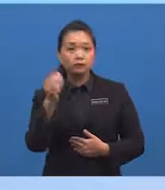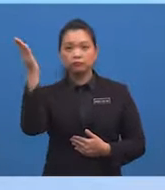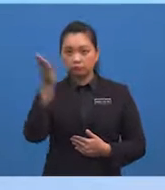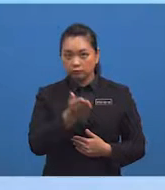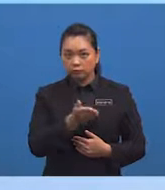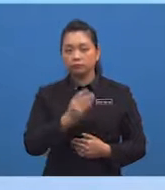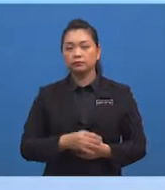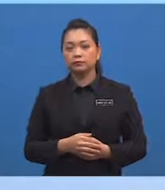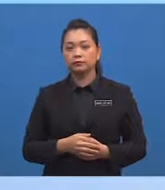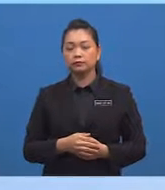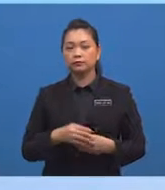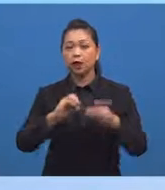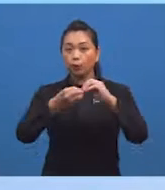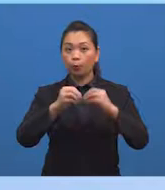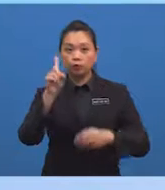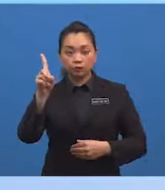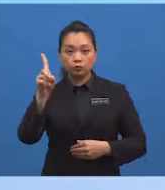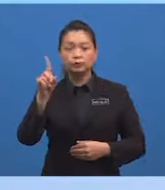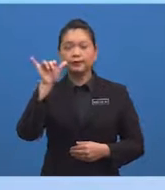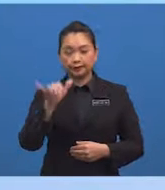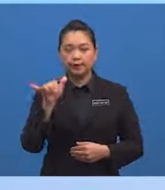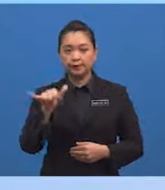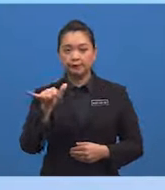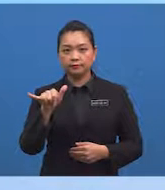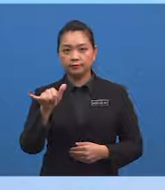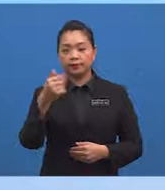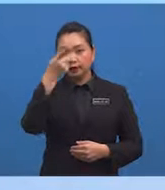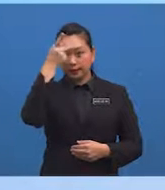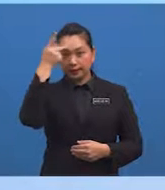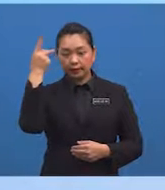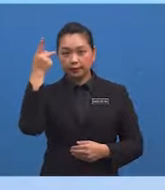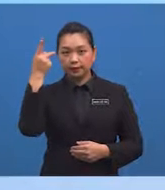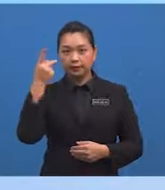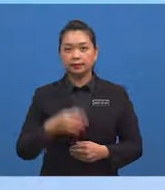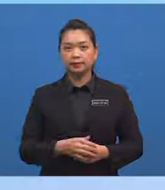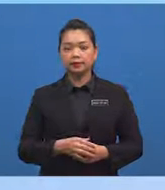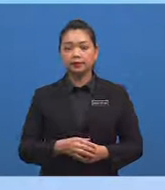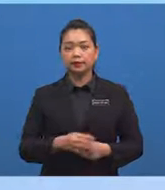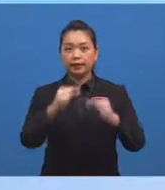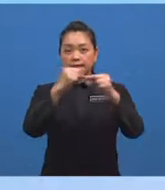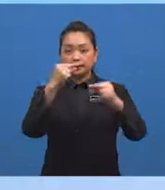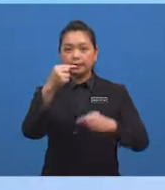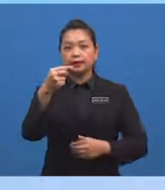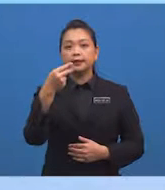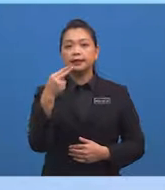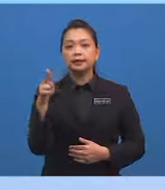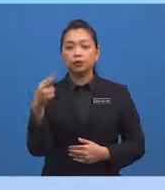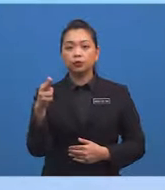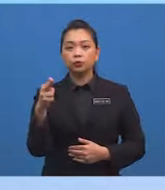pertama merupakan garis rentas lintang Kerana garisan hijau itu